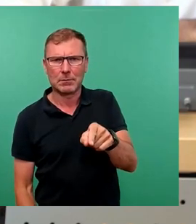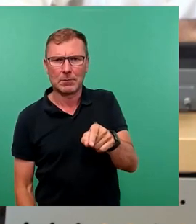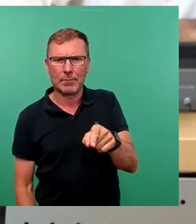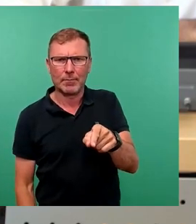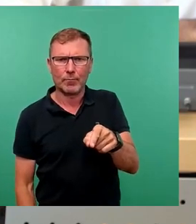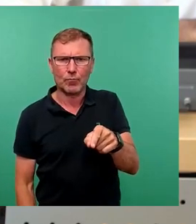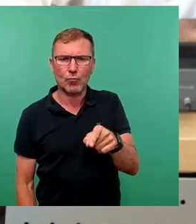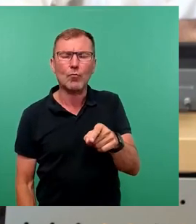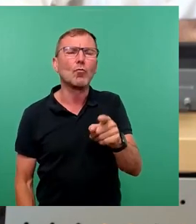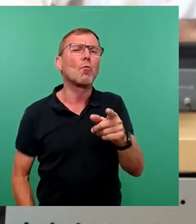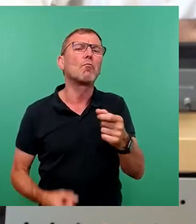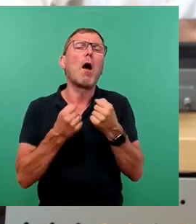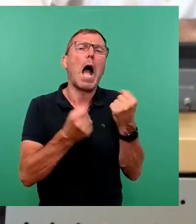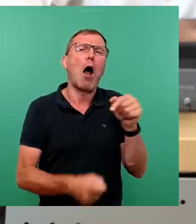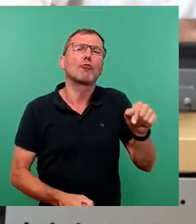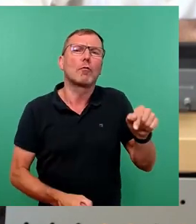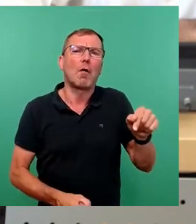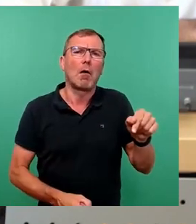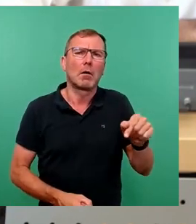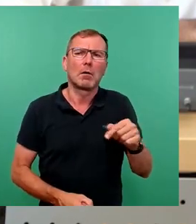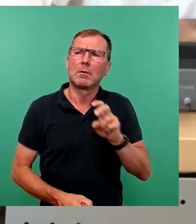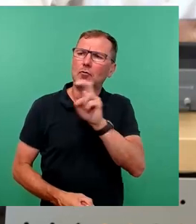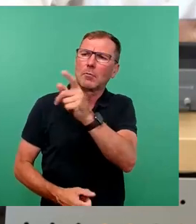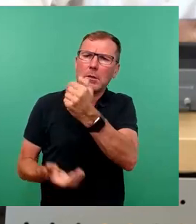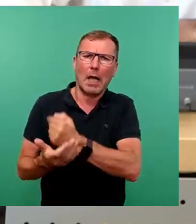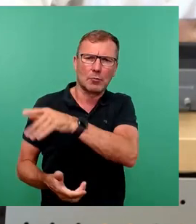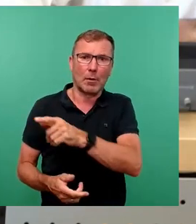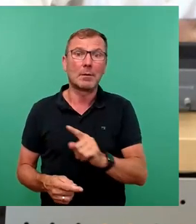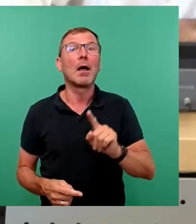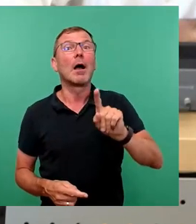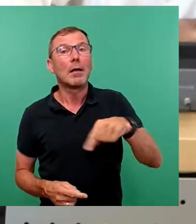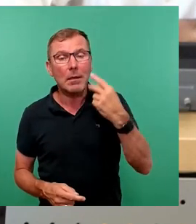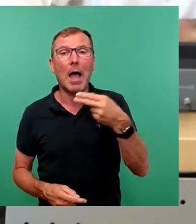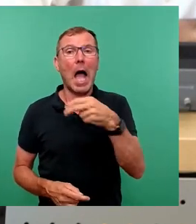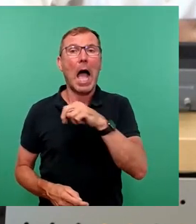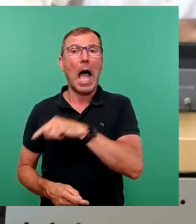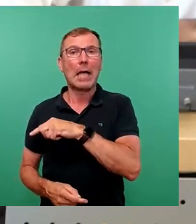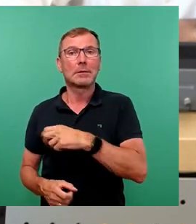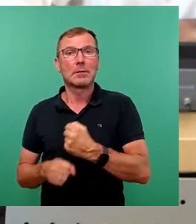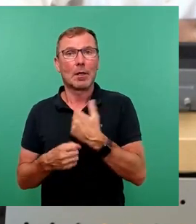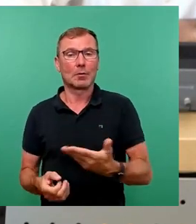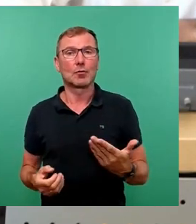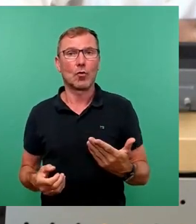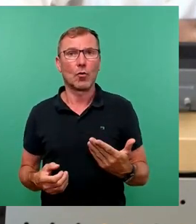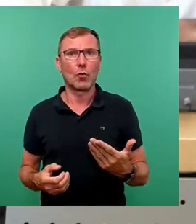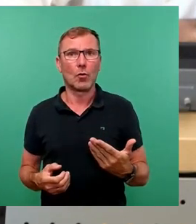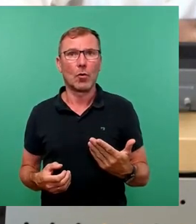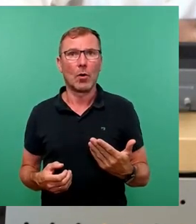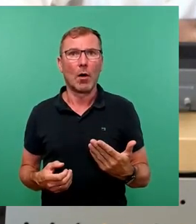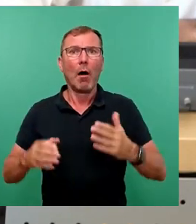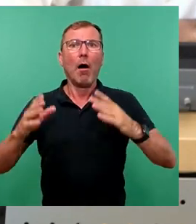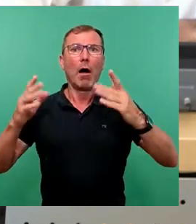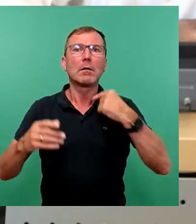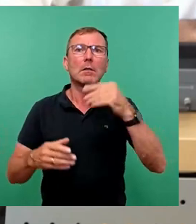Im Namen der Autofahrer und wie auch immer. Und dann melden sich, Herr Hans hat es jetzt wieder gemacht, er hat verschrecktes Wort vergessen, aber er meinte